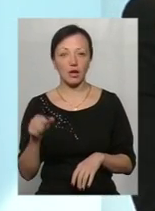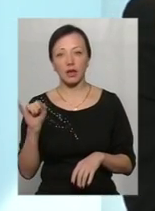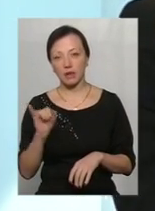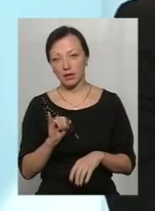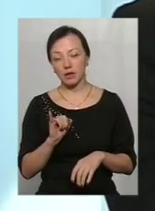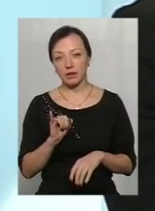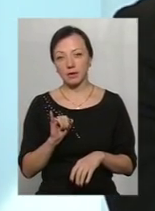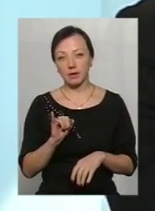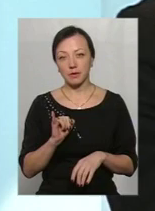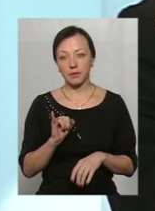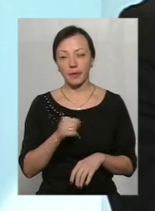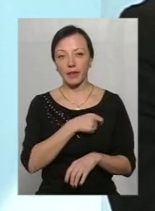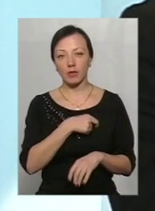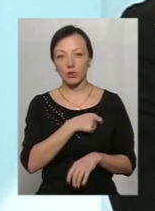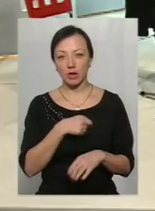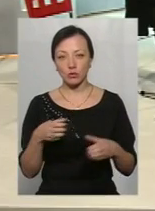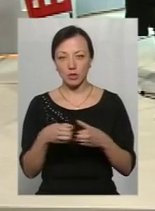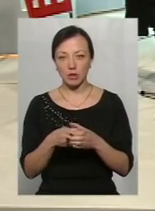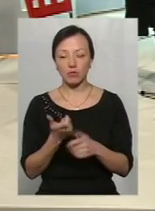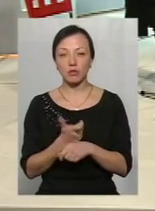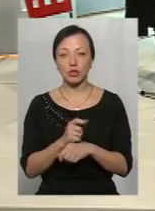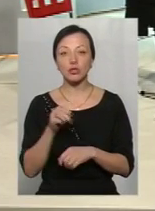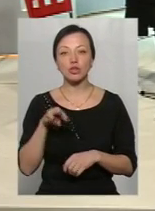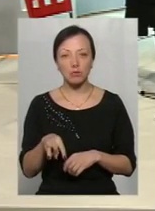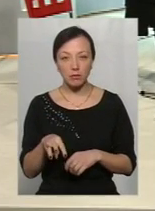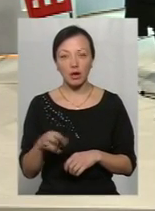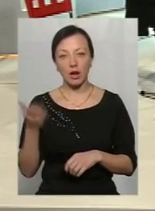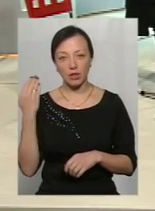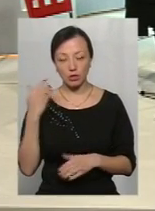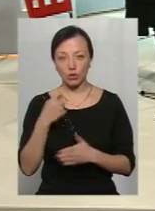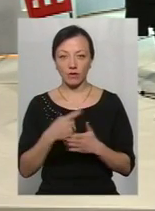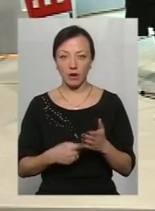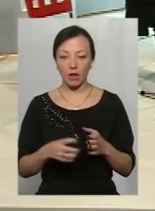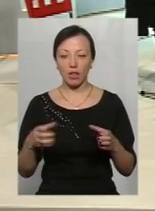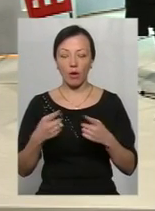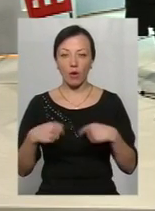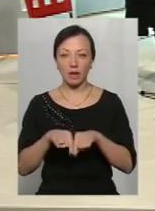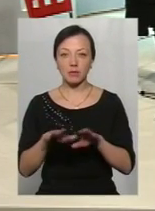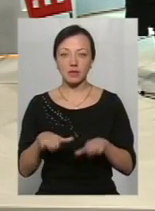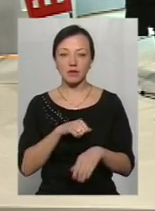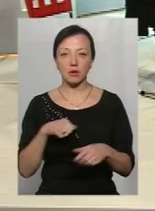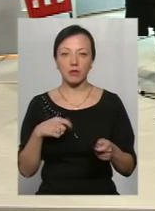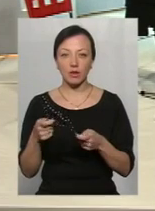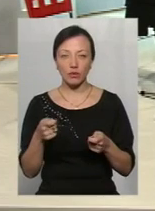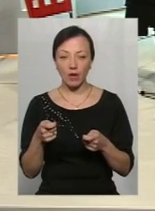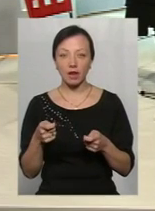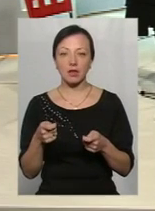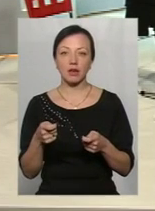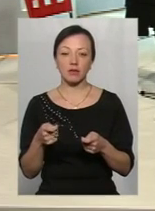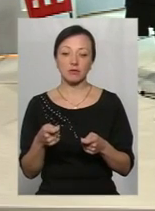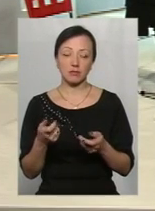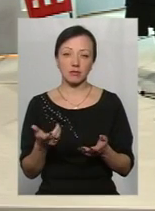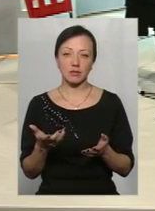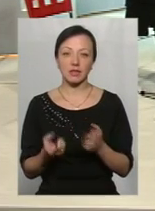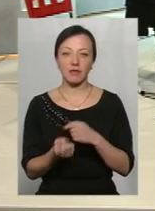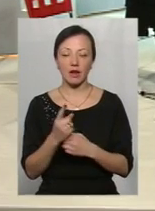депутатському складу більше, ніж раніше довіряли органам місцевого самоврядування, включаються у процес і тоді з